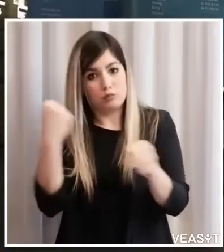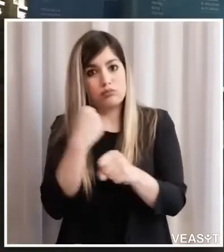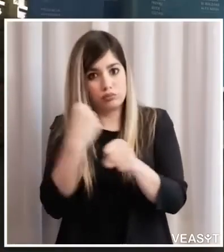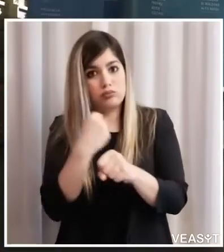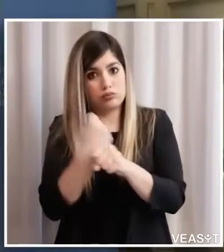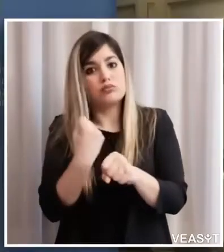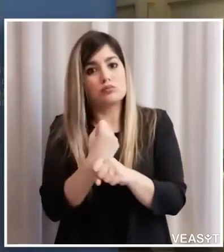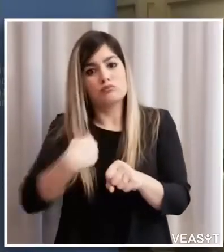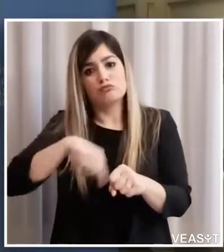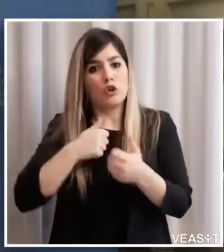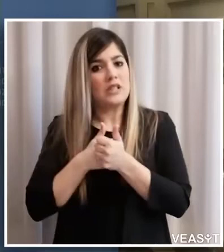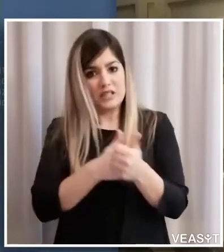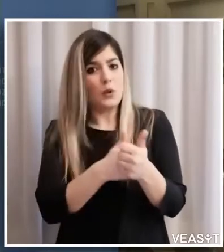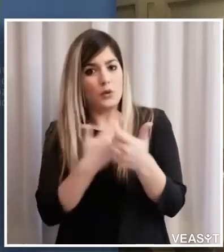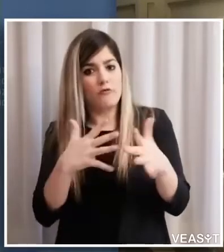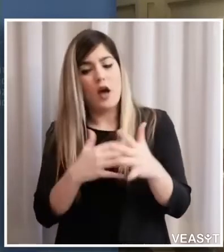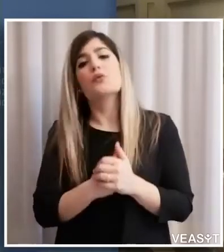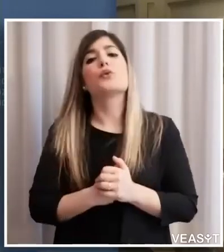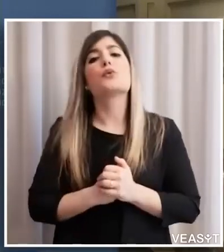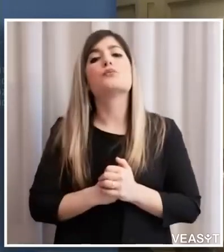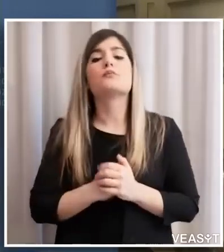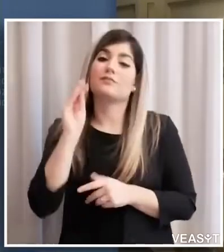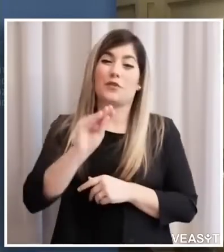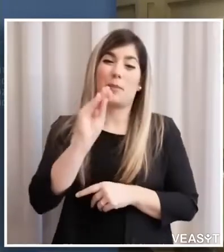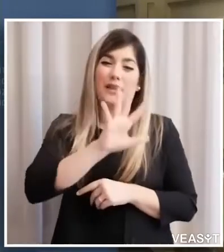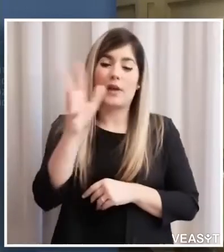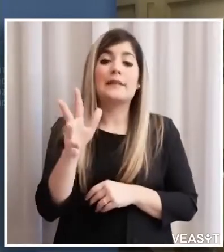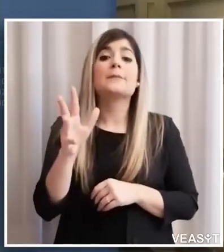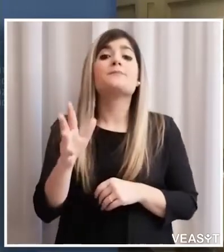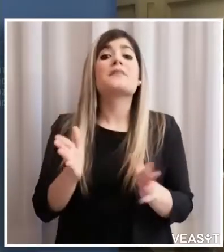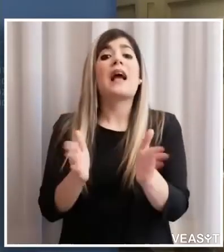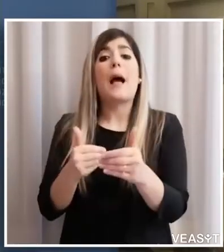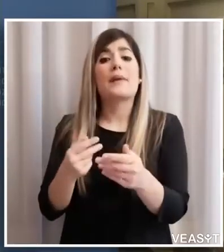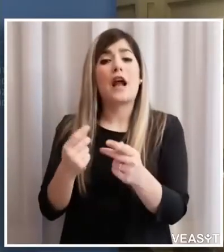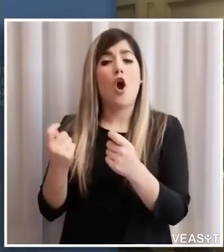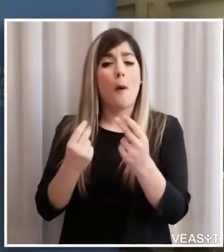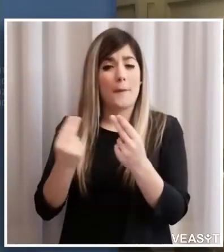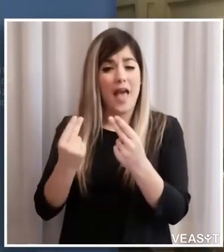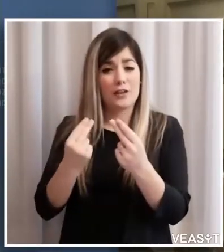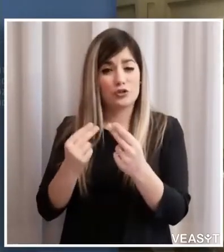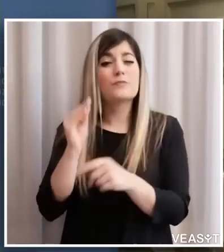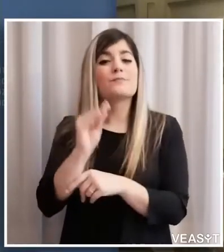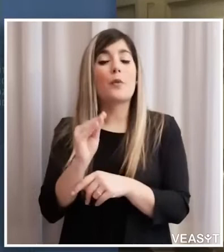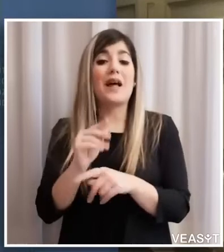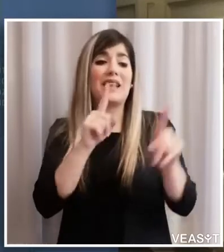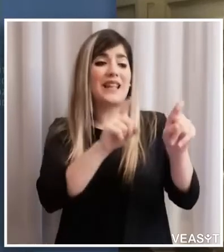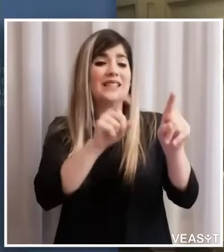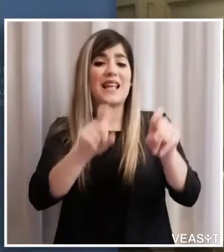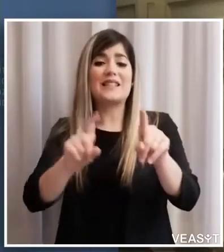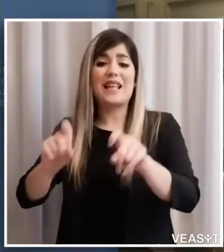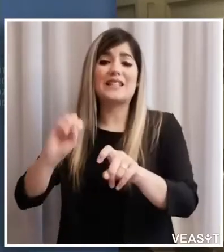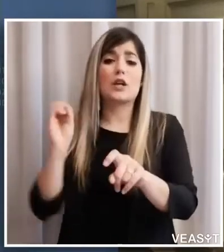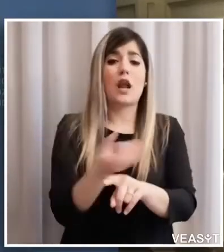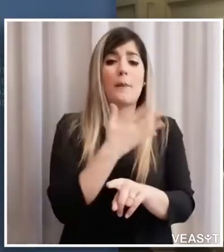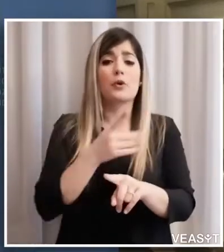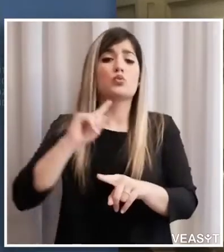Un'altra domanda afferma la Camera di Commercio chiede test rapidi a tappeto per tutta la popolazione si chiede qual